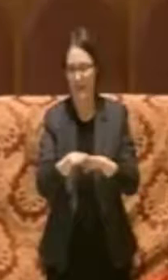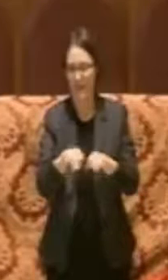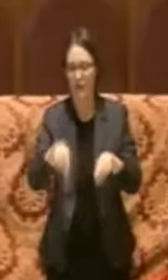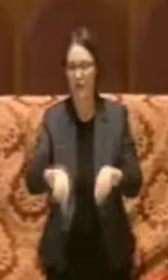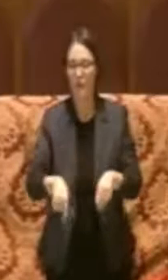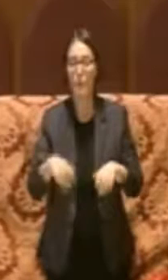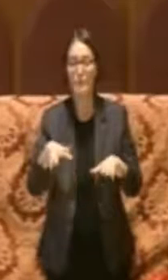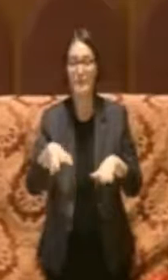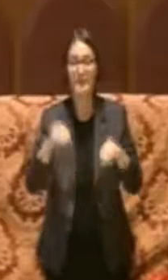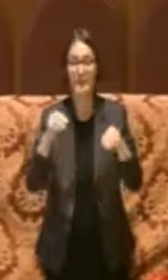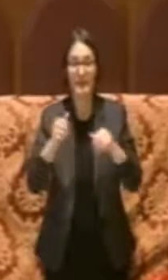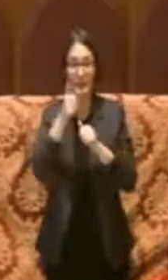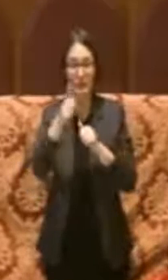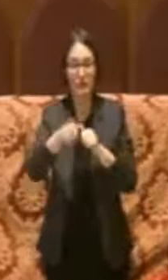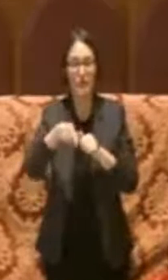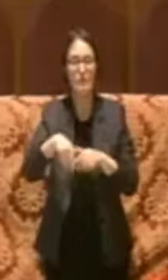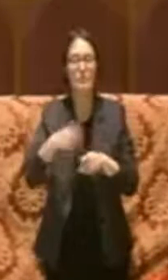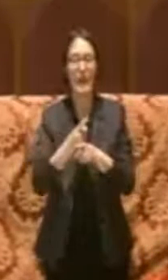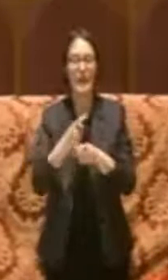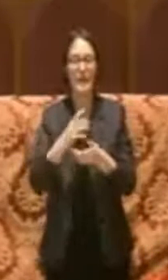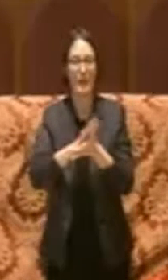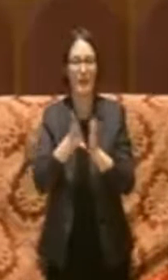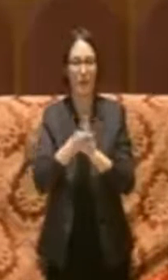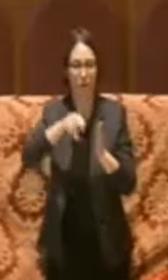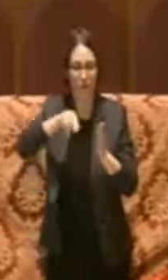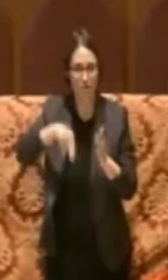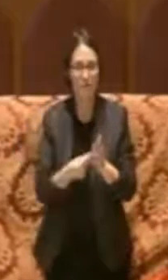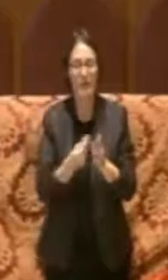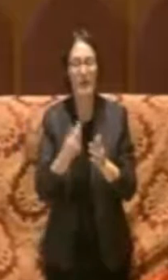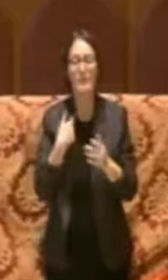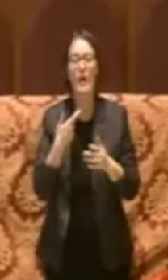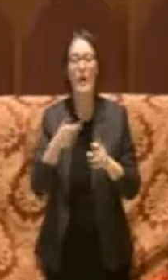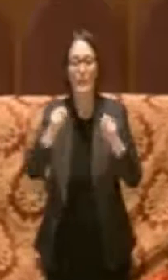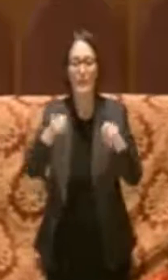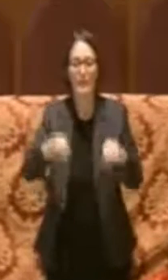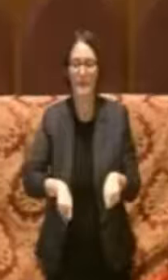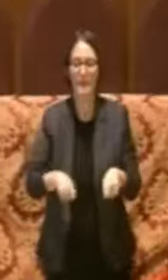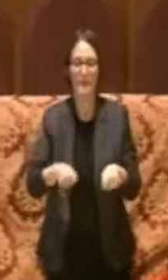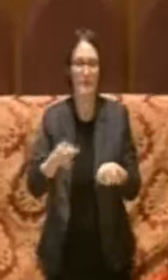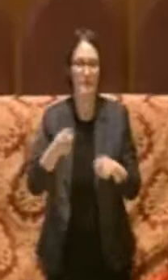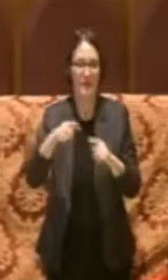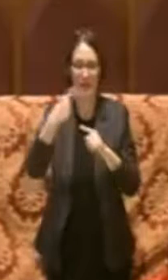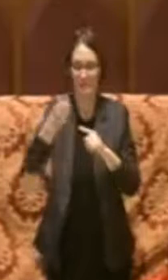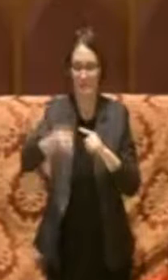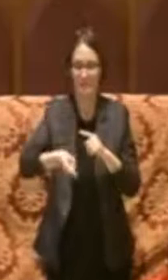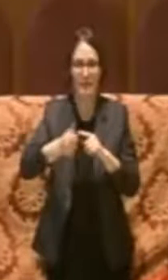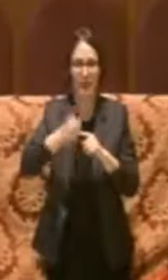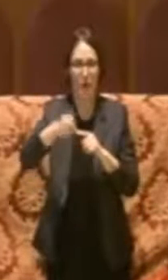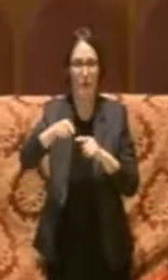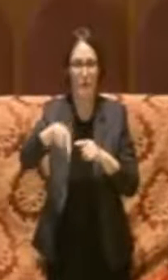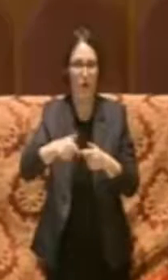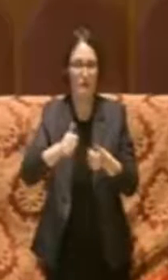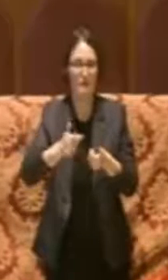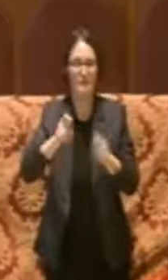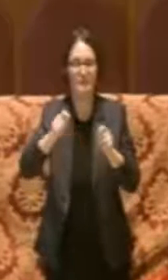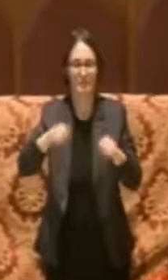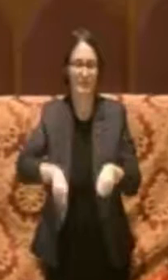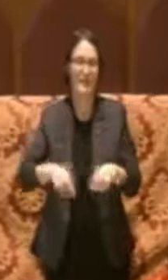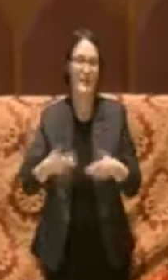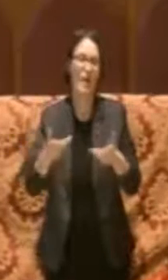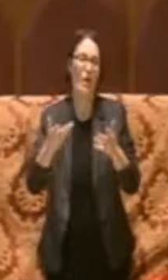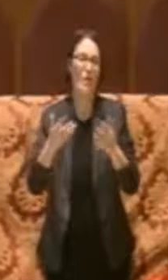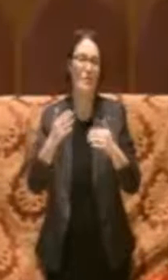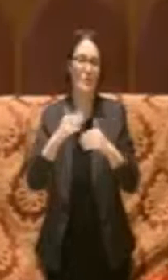'anno il contratto e quindi a partire dalla prossima stagione sportiva finalmente questo impianto